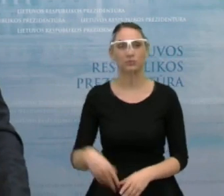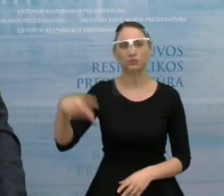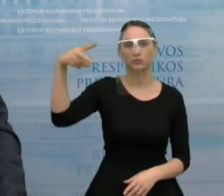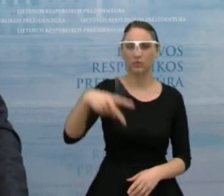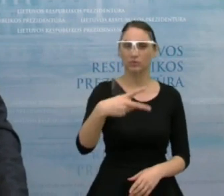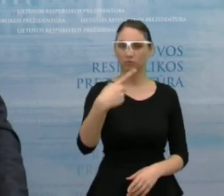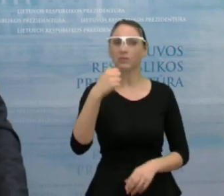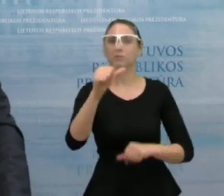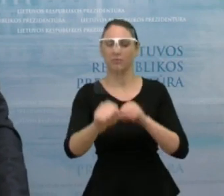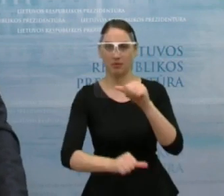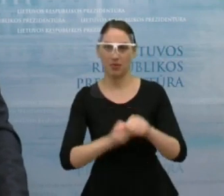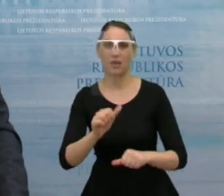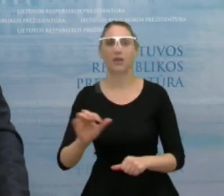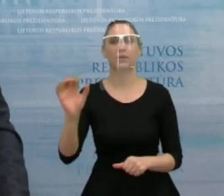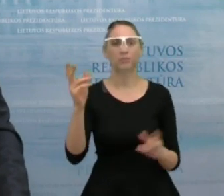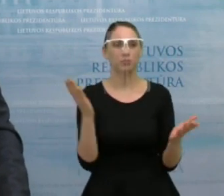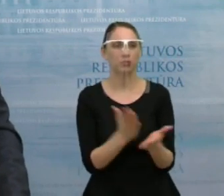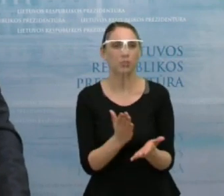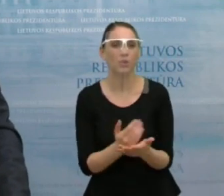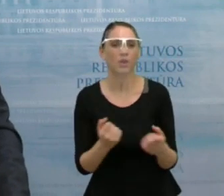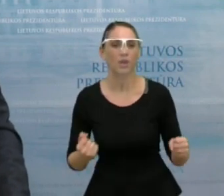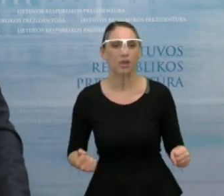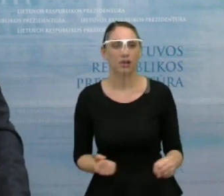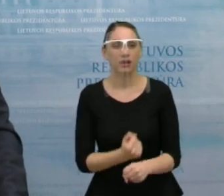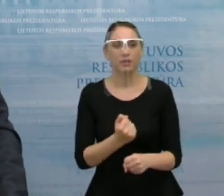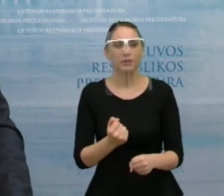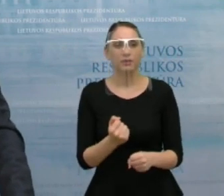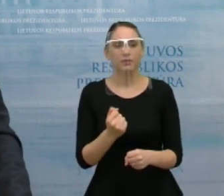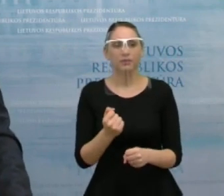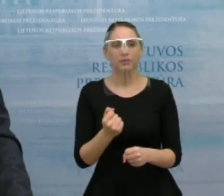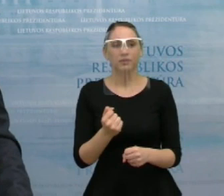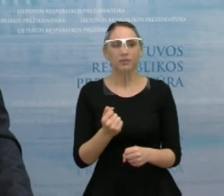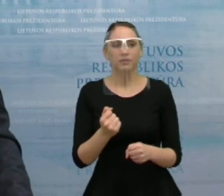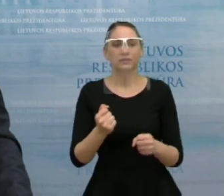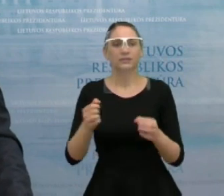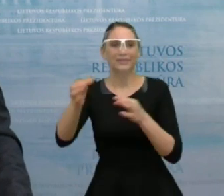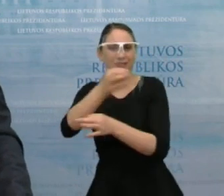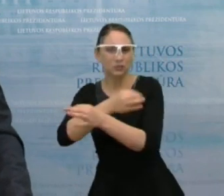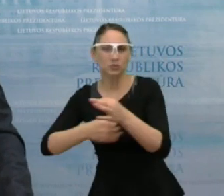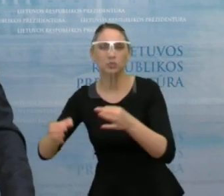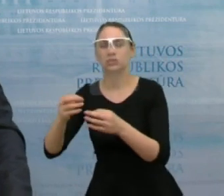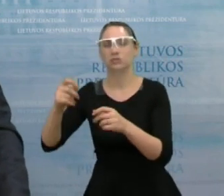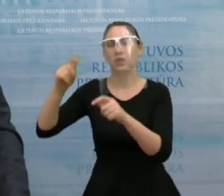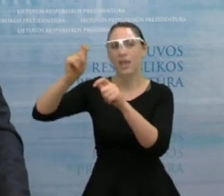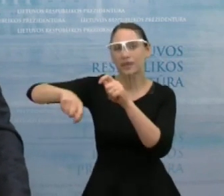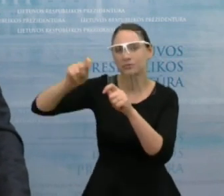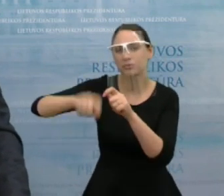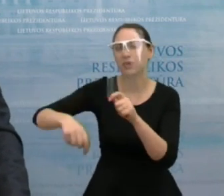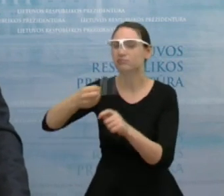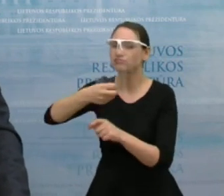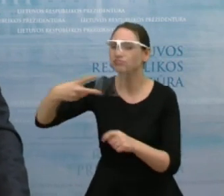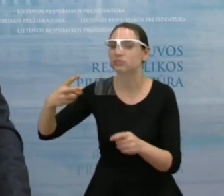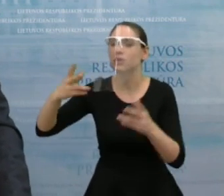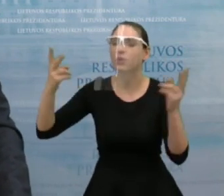pajudėti, primant konkrečius sprendimus, be abejo, prieš tai išdiskutavus detaliai su ekspertais, kokiasgi